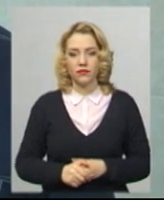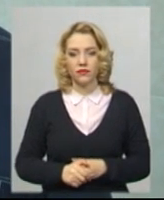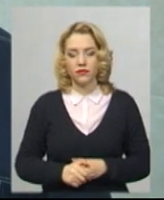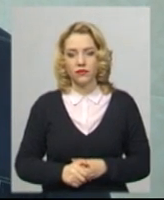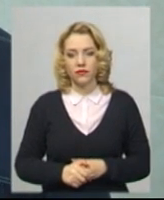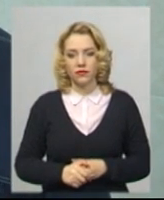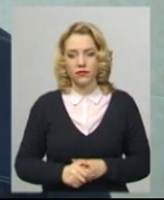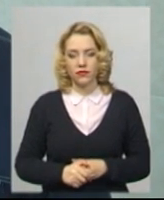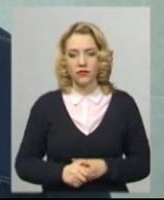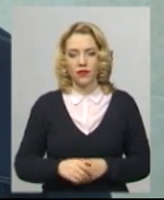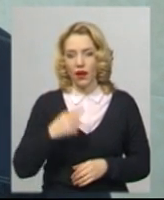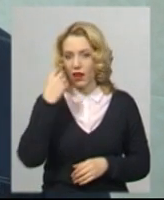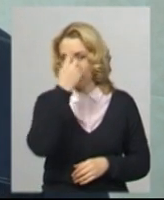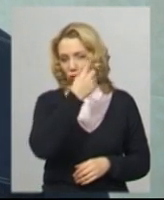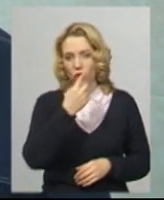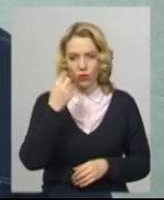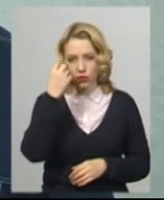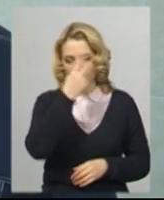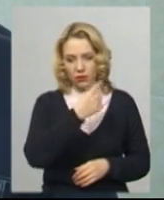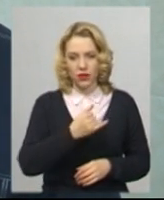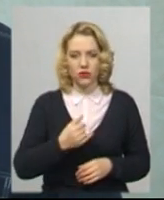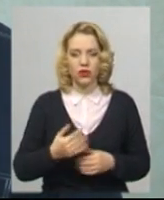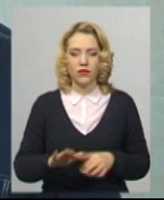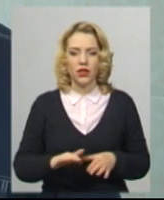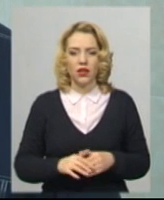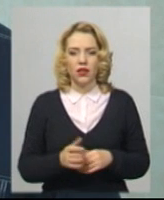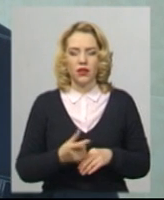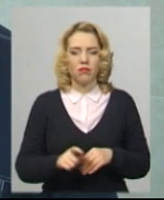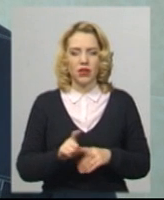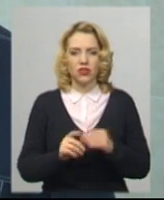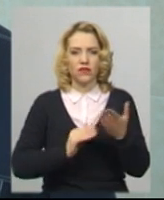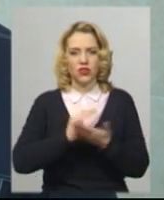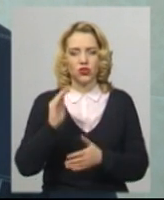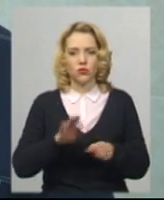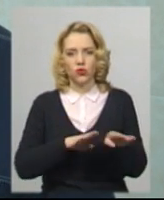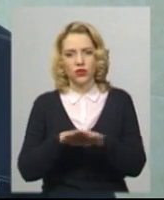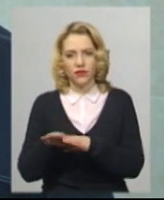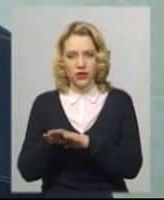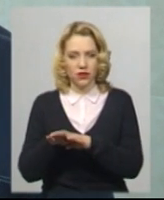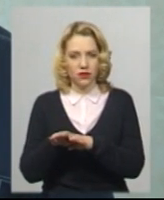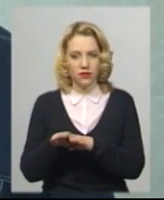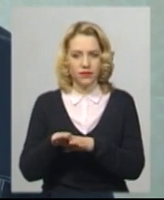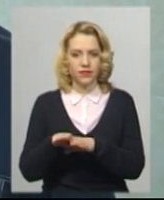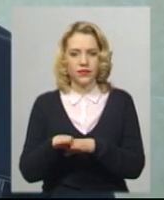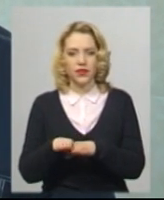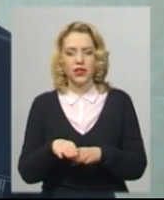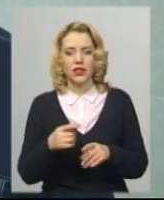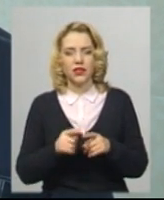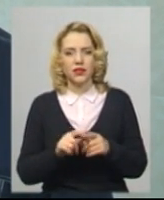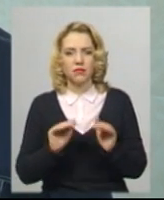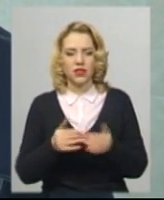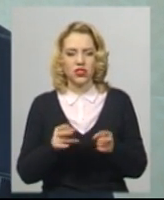навколо носових пазухах, вже на більш вищому рівні. Та як це вже менш